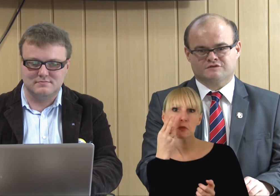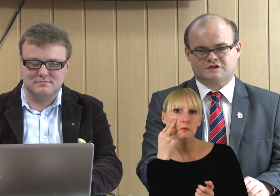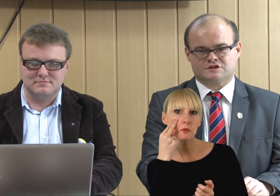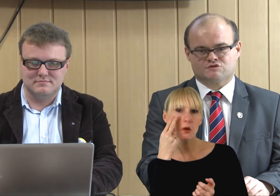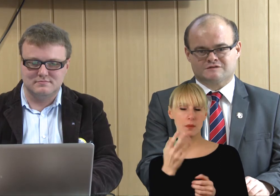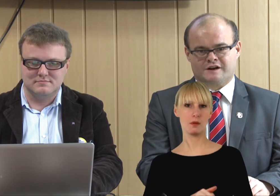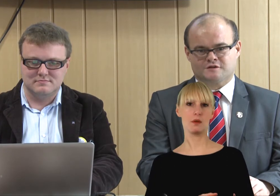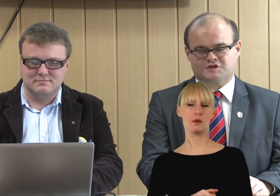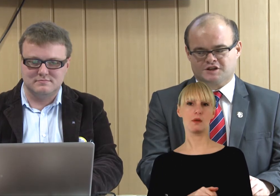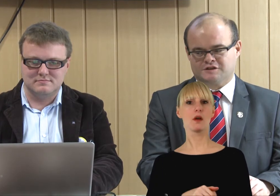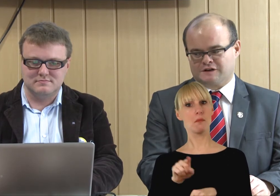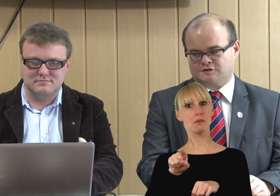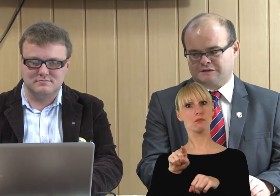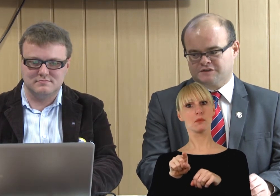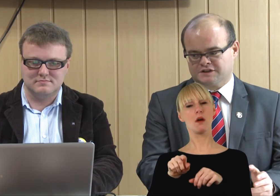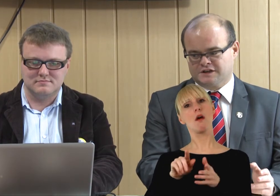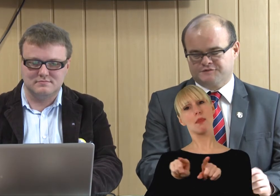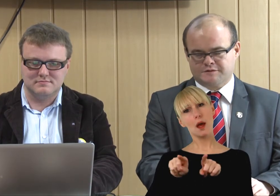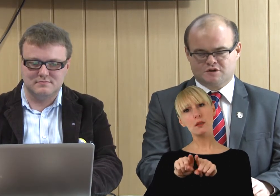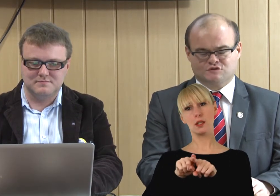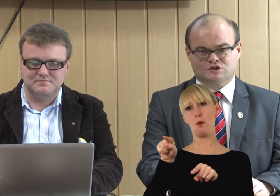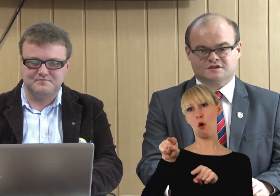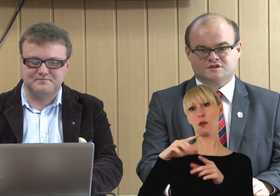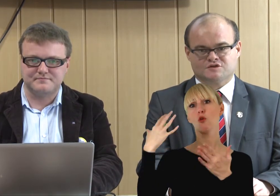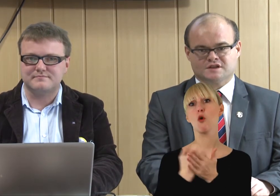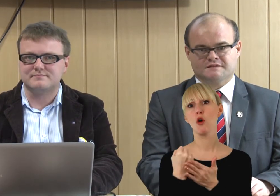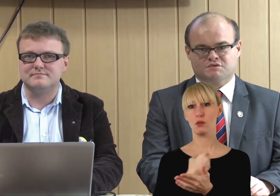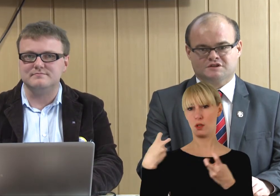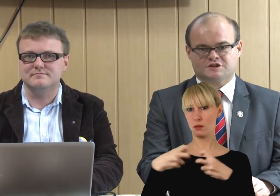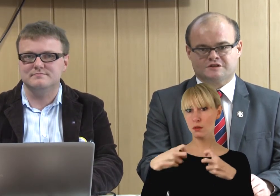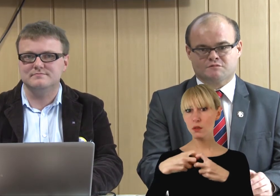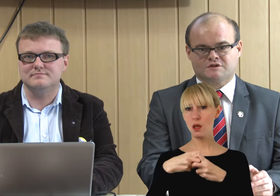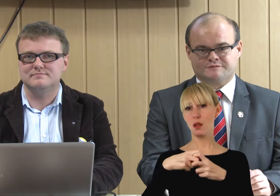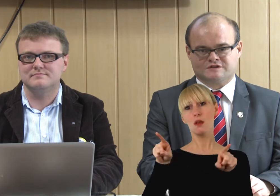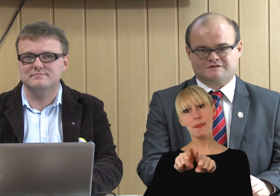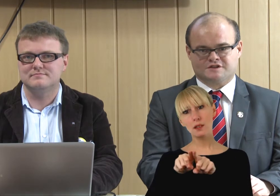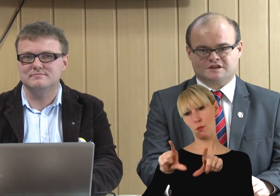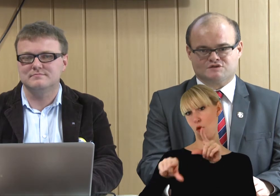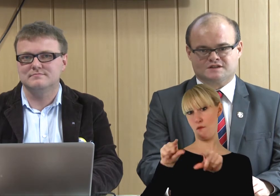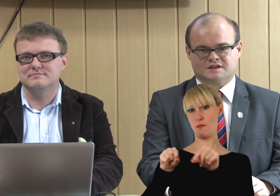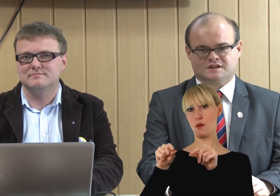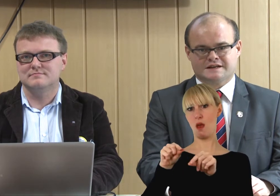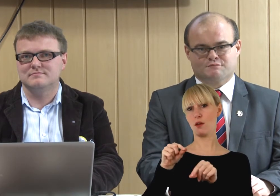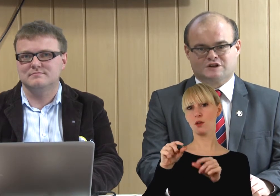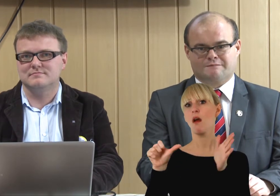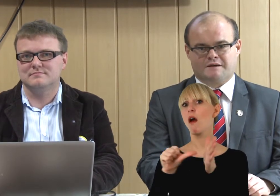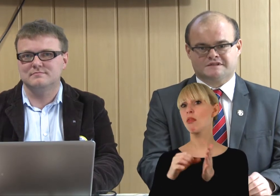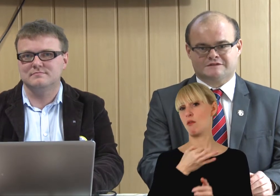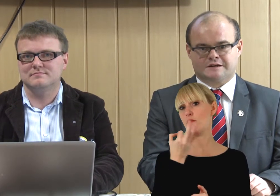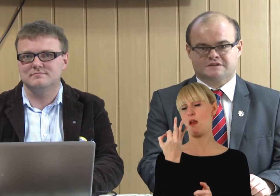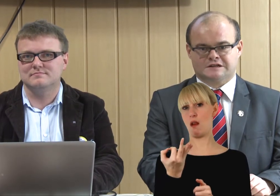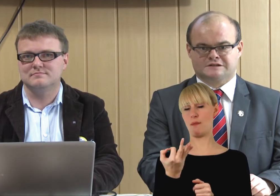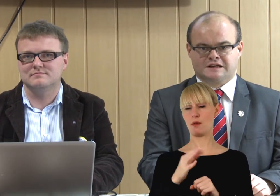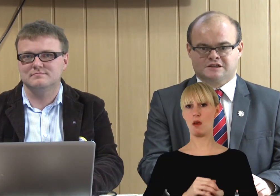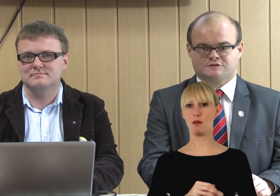one również używają sieci. Warto, aby nie były włóżone z dyskusji politycznej, żeby mogły zapoznawać się z programami,